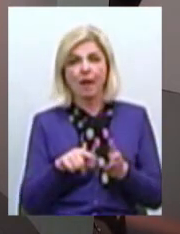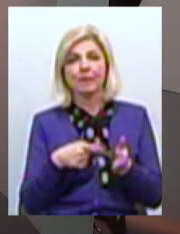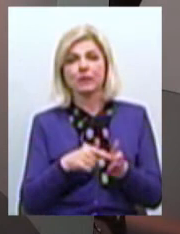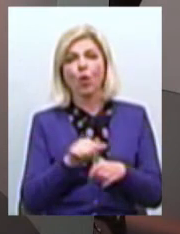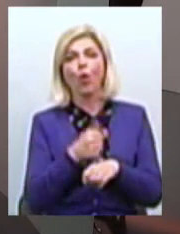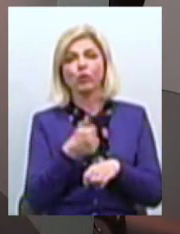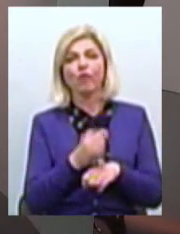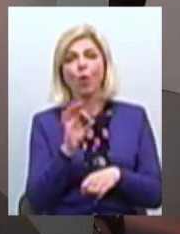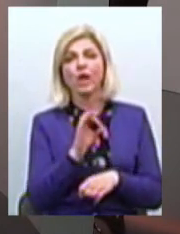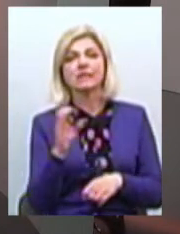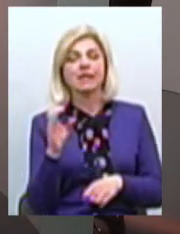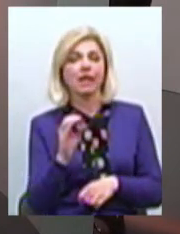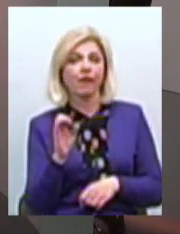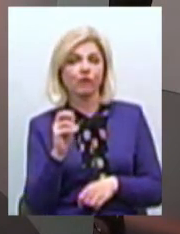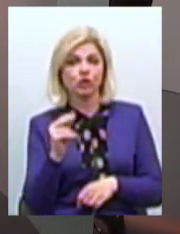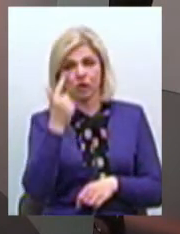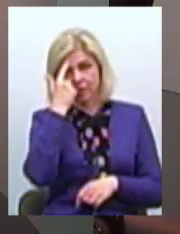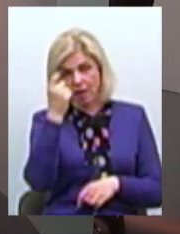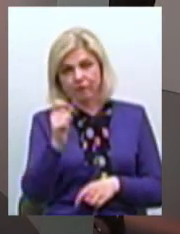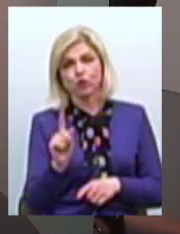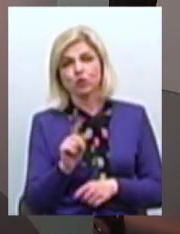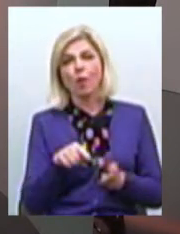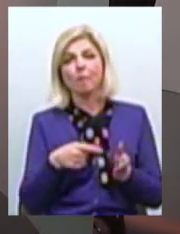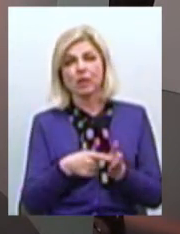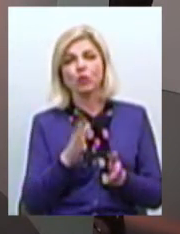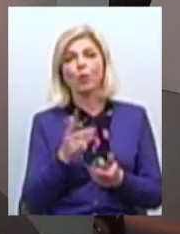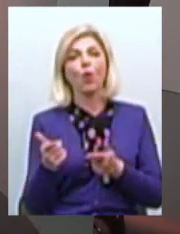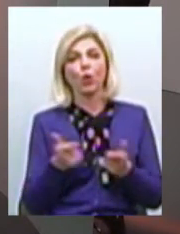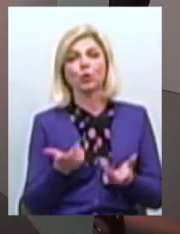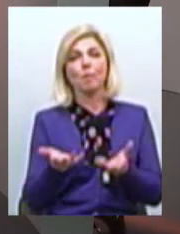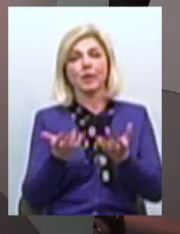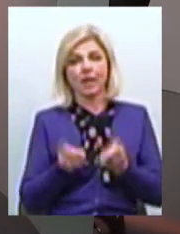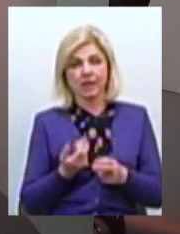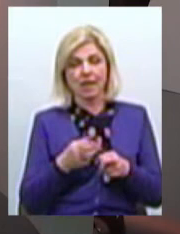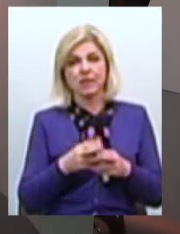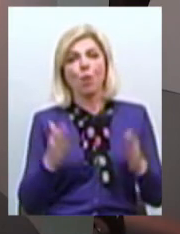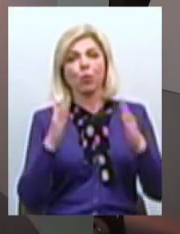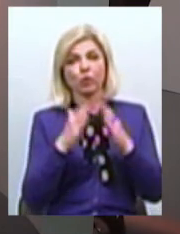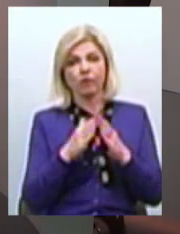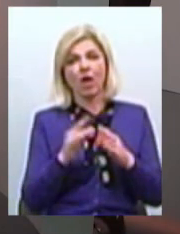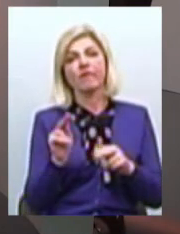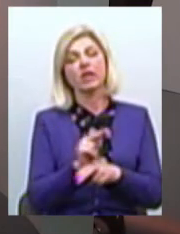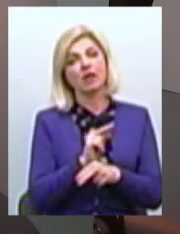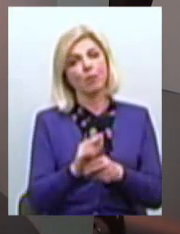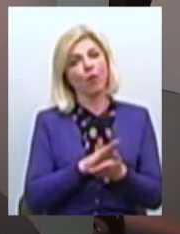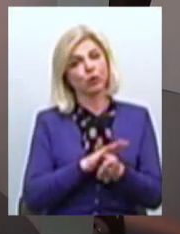Олександр Сінкевич заявив, що місто буде готове прийняти цю будівлю відремонтовану